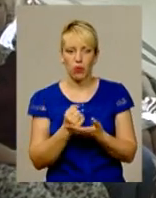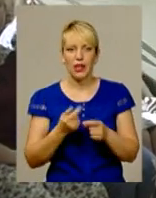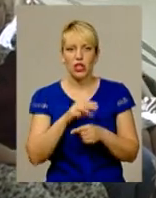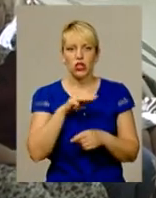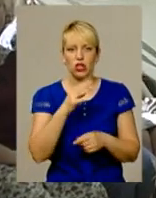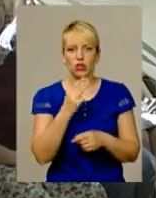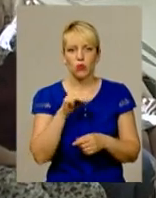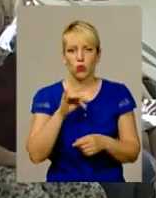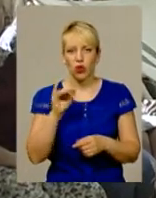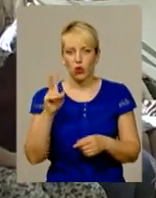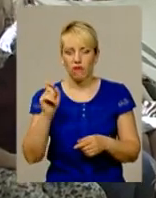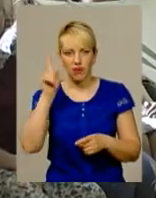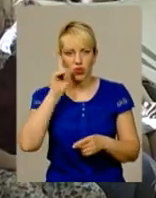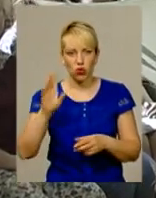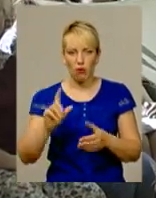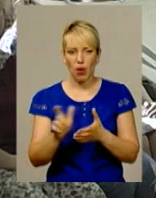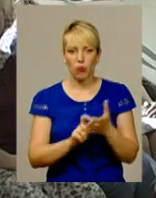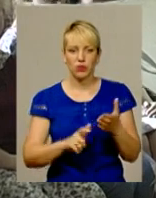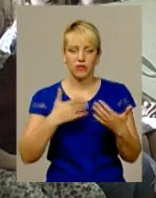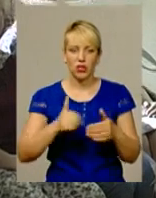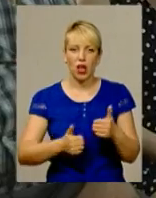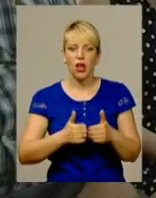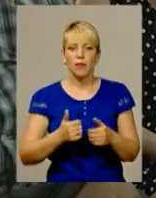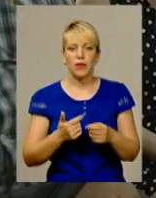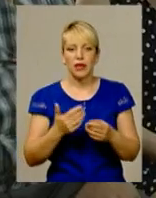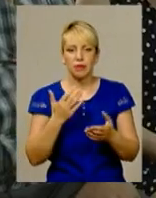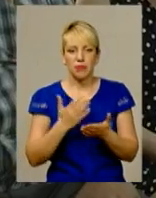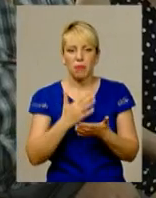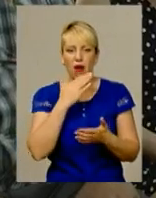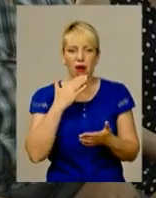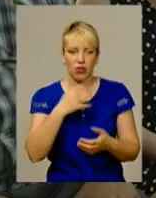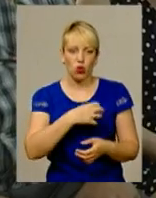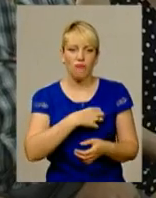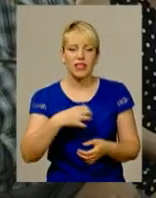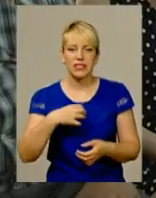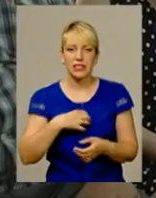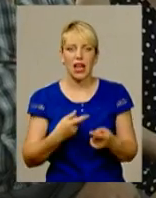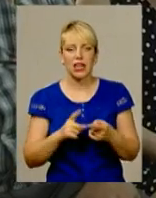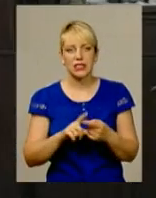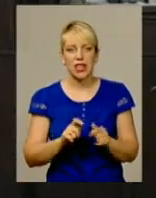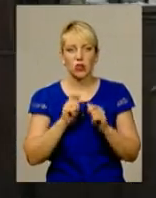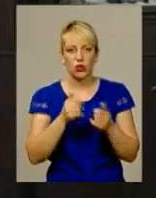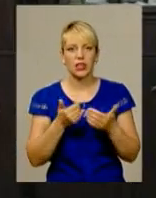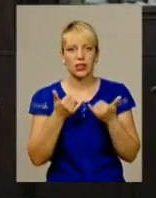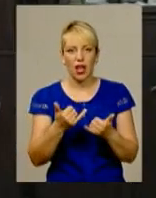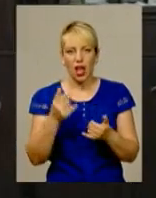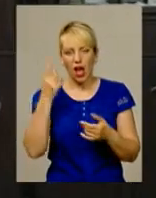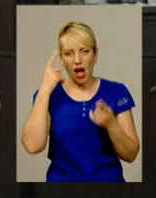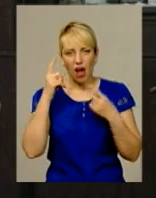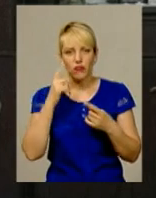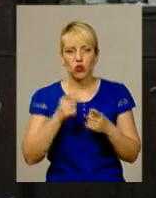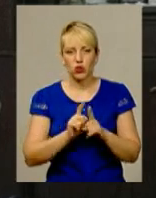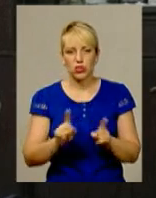добре знана на поділі поетеса, вже удостоєна багатьох відзнак. Але ця нагорода для авторки особлива, адже Микола Федунець для Ніни